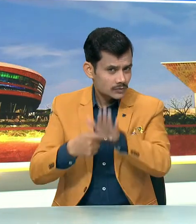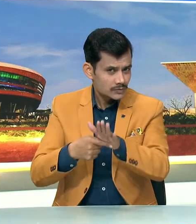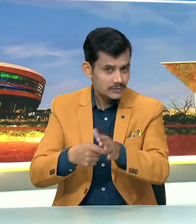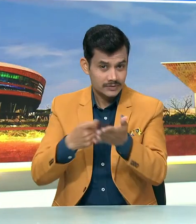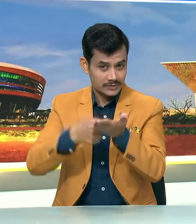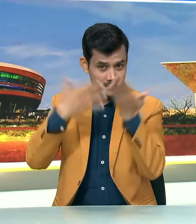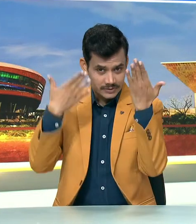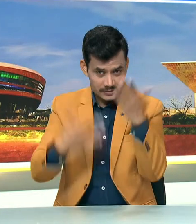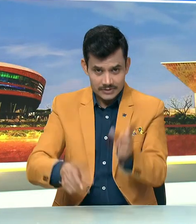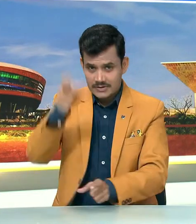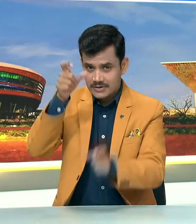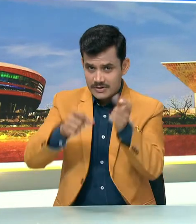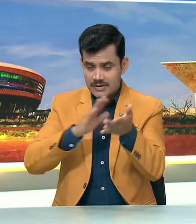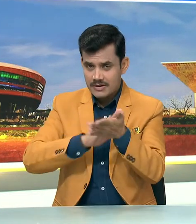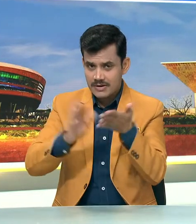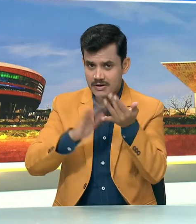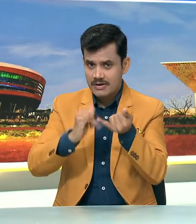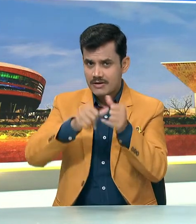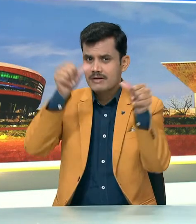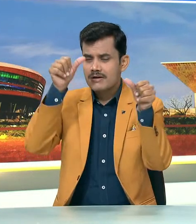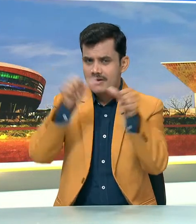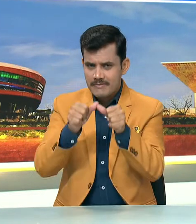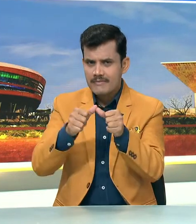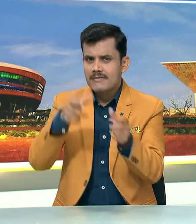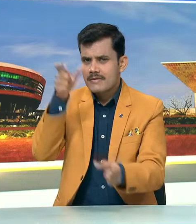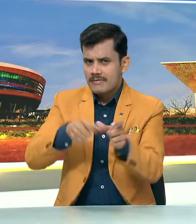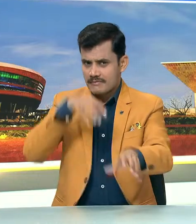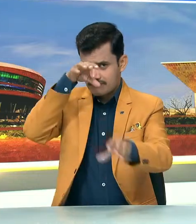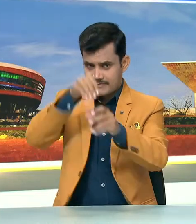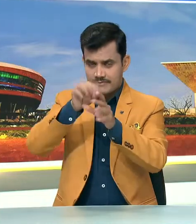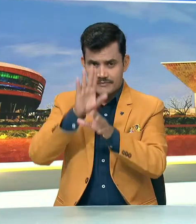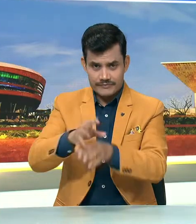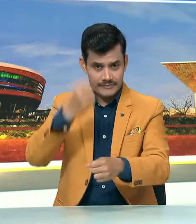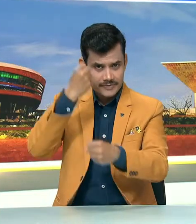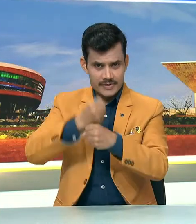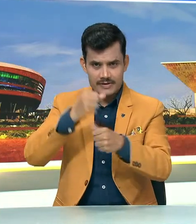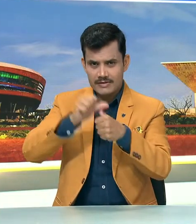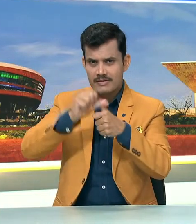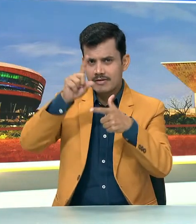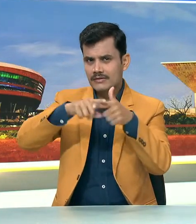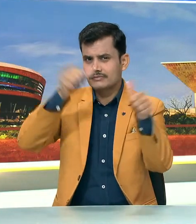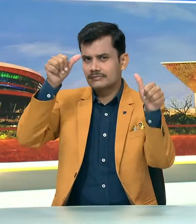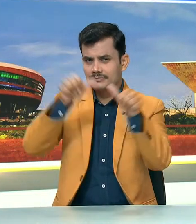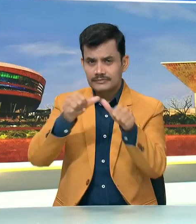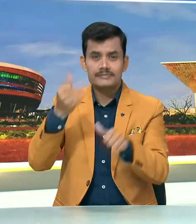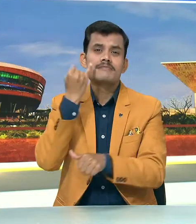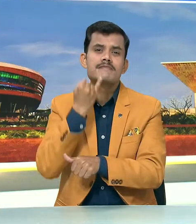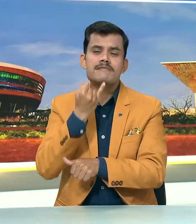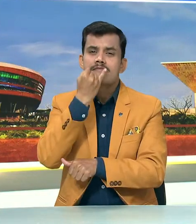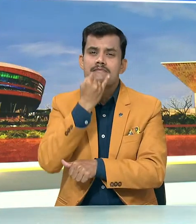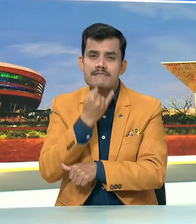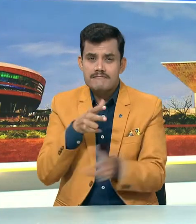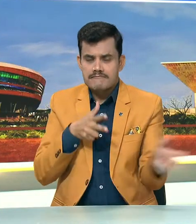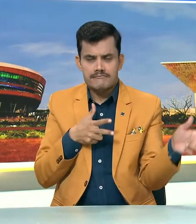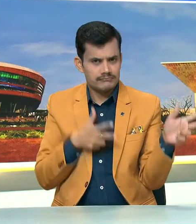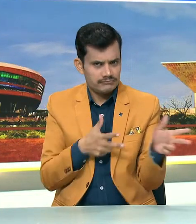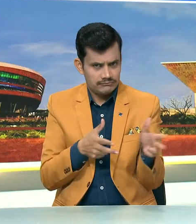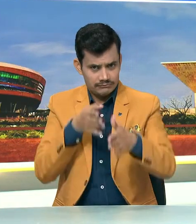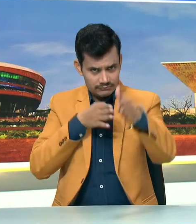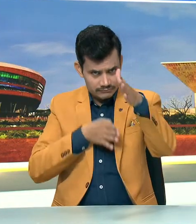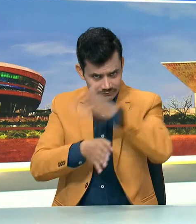करने वाले में कई हमास के कार्यकरता शामिल है गाजा के अंदर इसराइली सैनिकों ने हमास के लोगों को